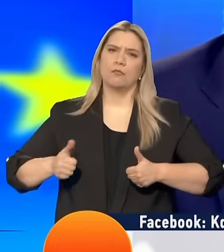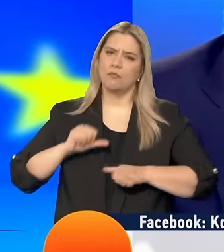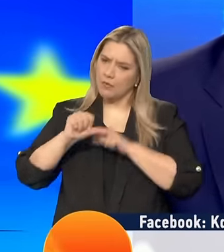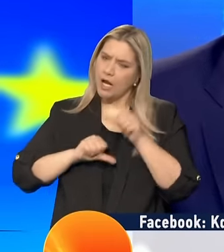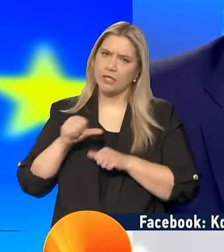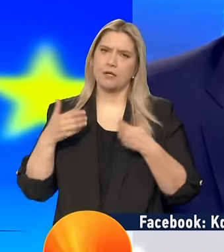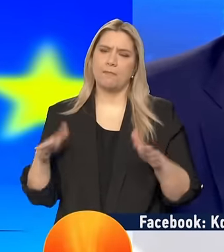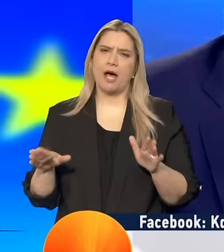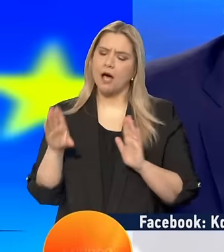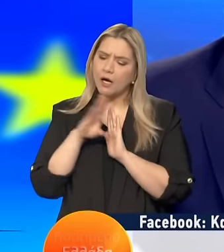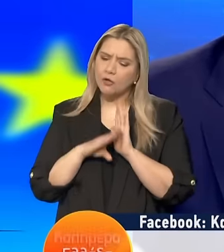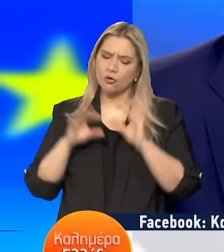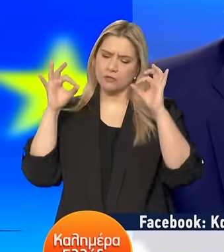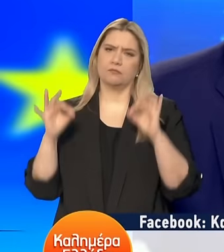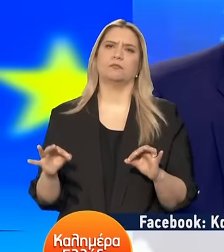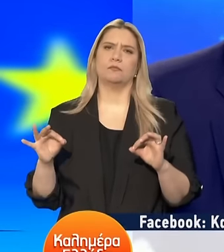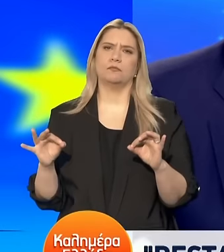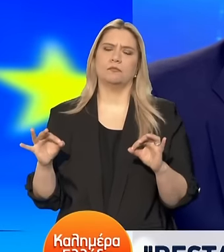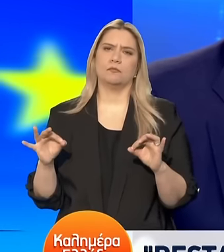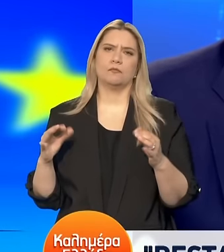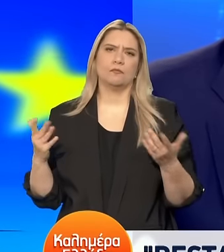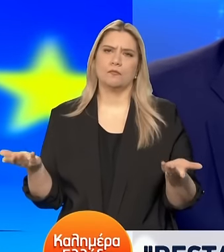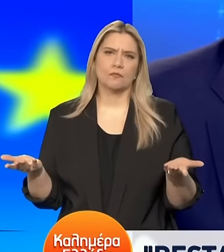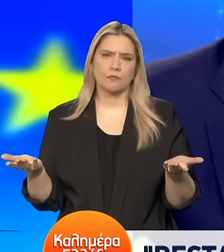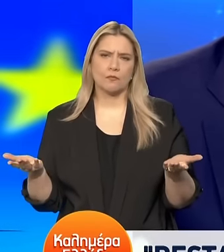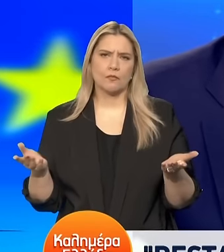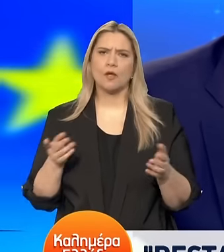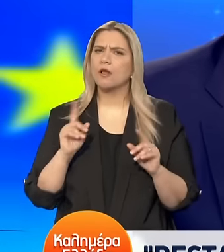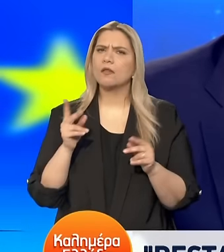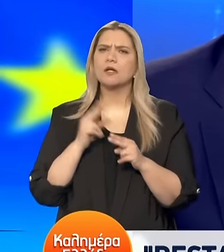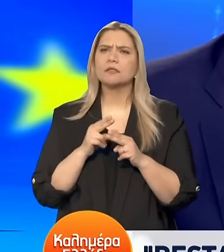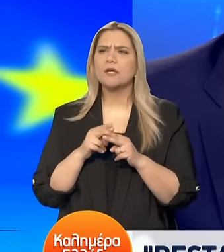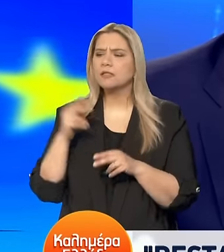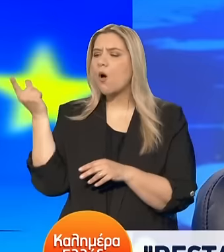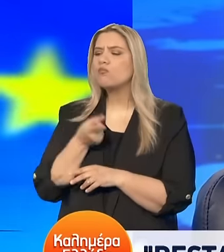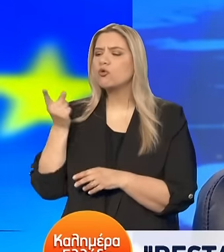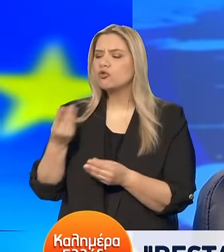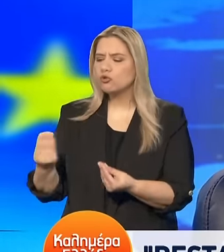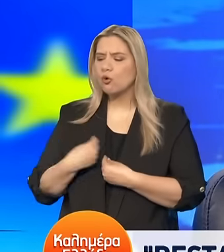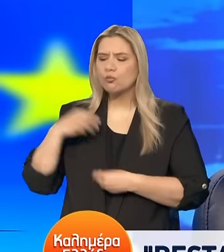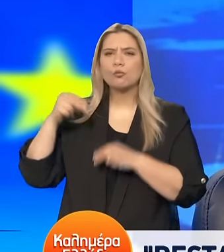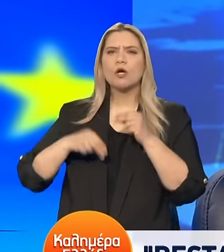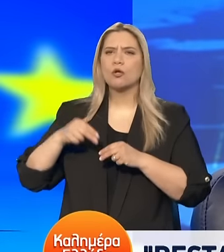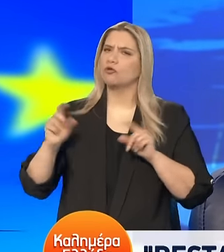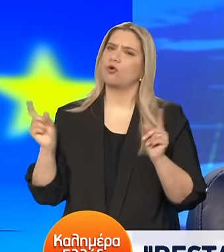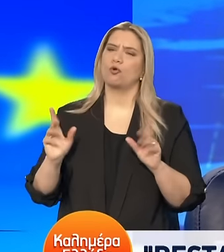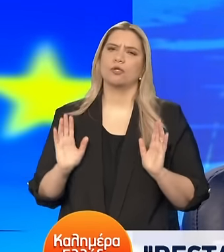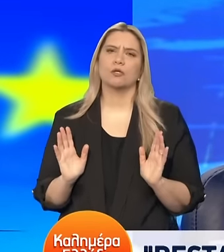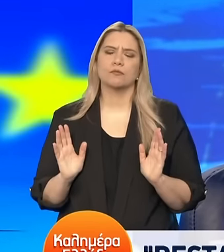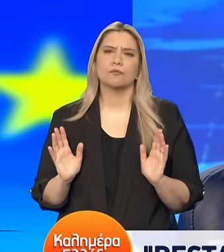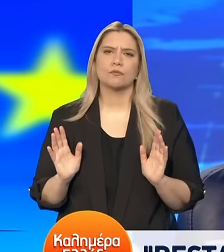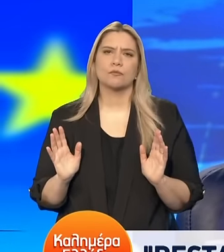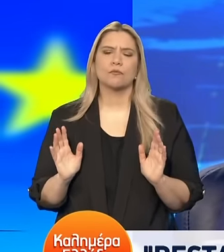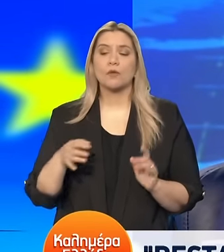Ο κανόνας ισχύει Και δεν είναι εξαρτημένος Από το εκλογικό ποσοστό Διότι όπως